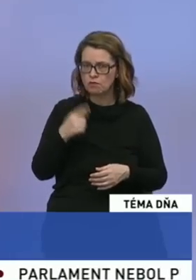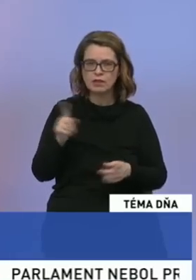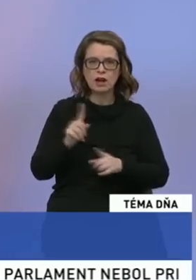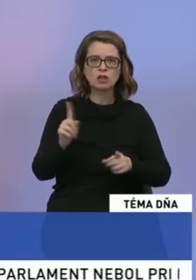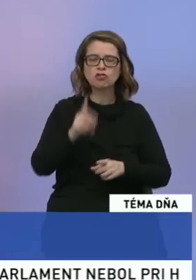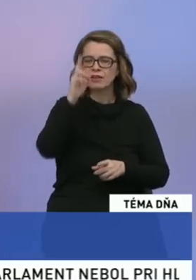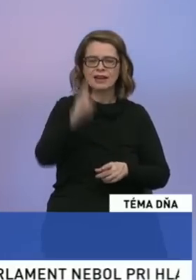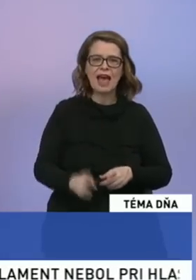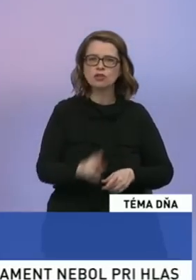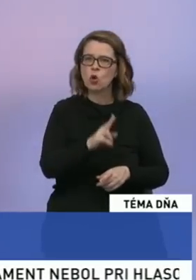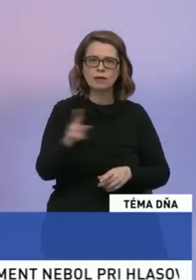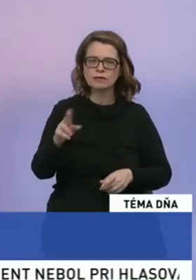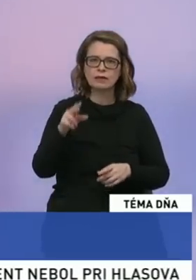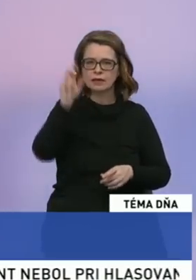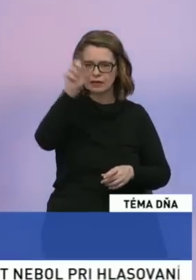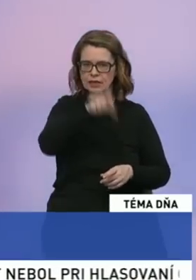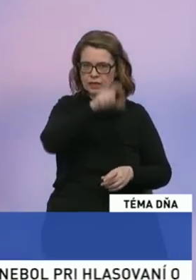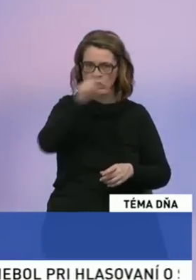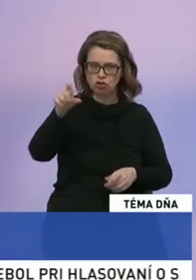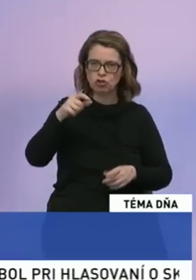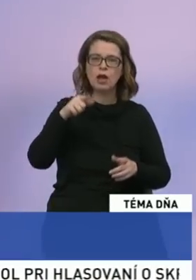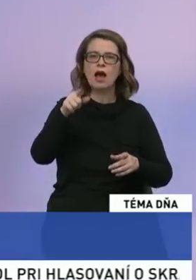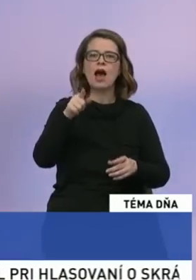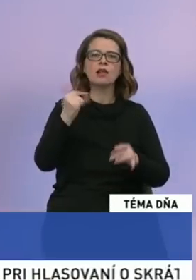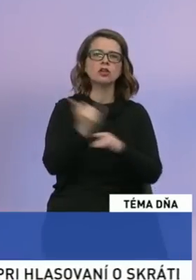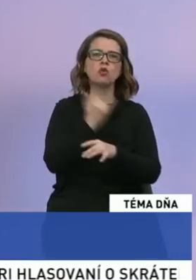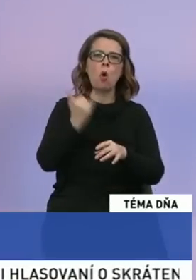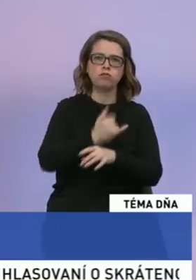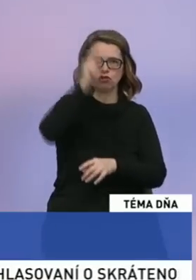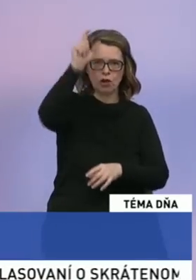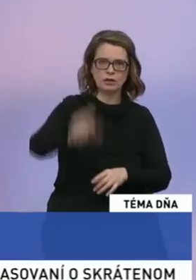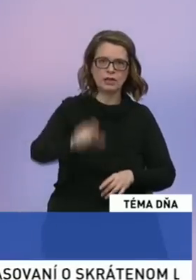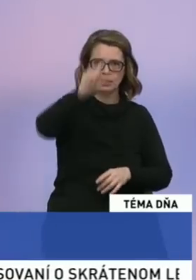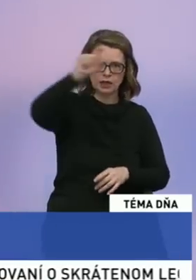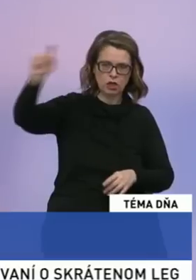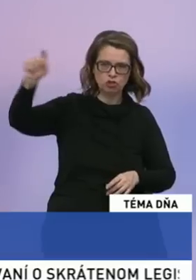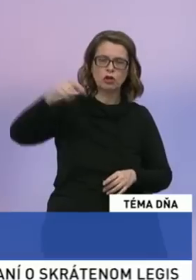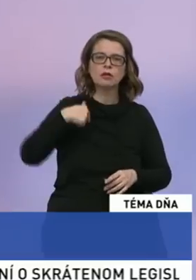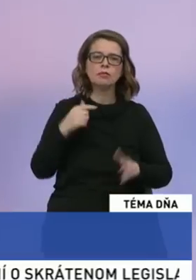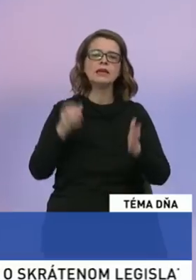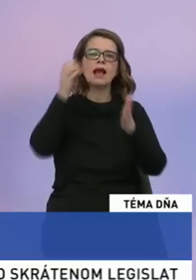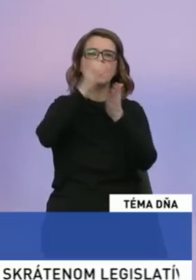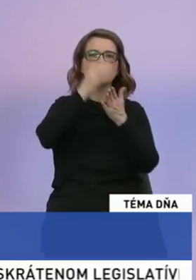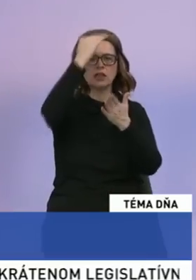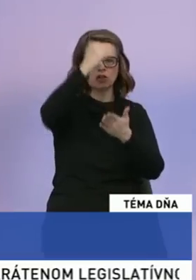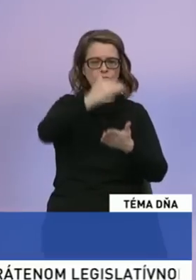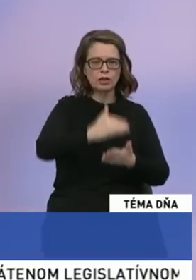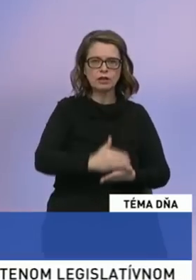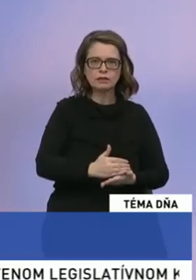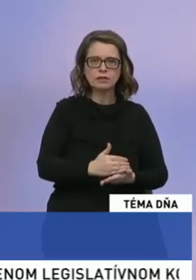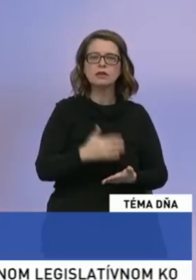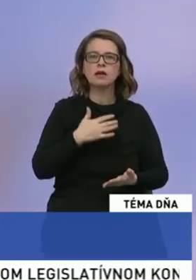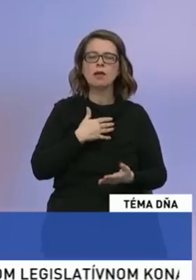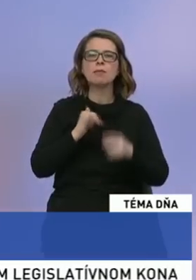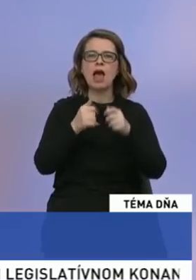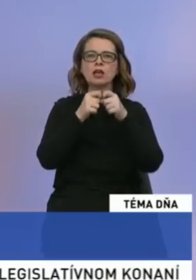katolícky kríž, ktorý máme v logu. Ide o kríž, o obyčajný kríž. My máme totiž na kandidačnej listine a v podstate